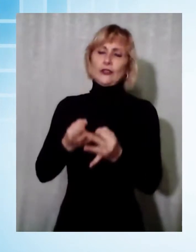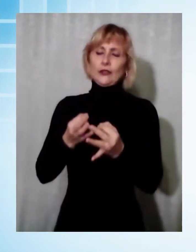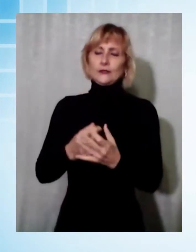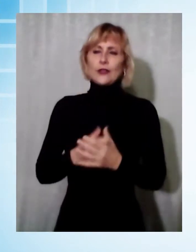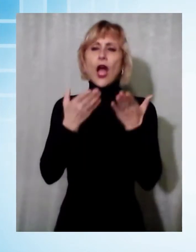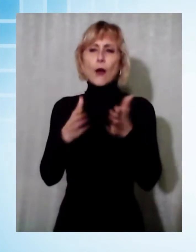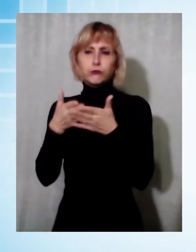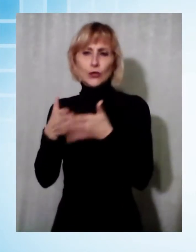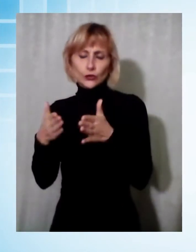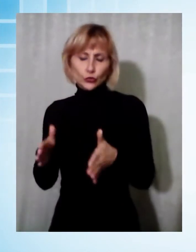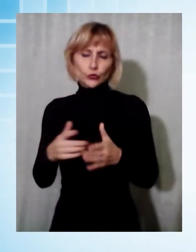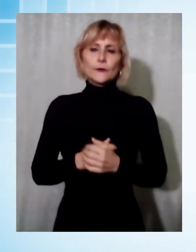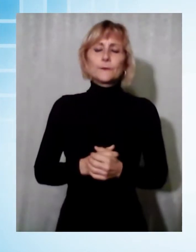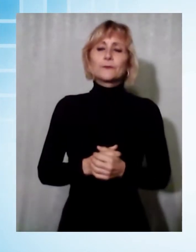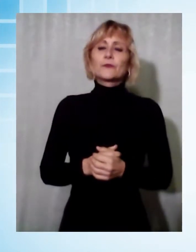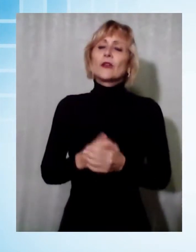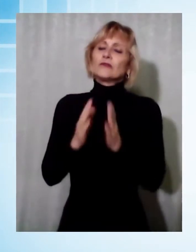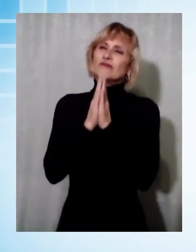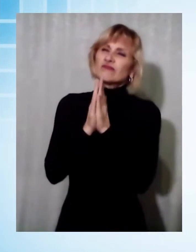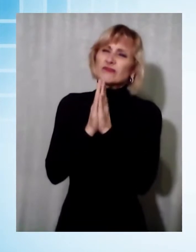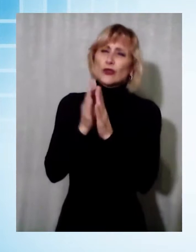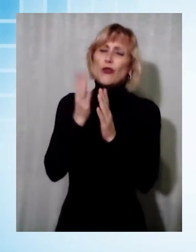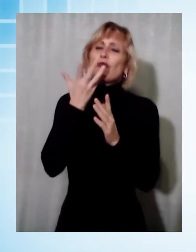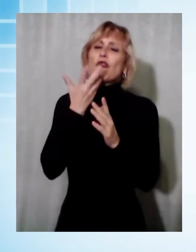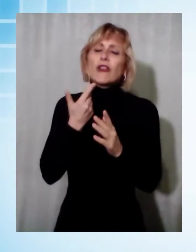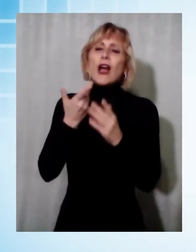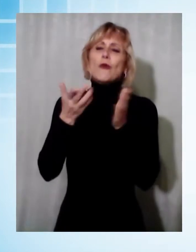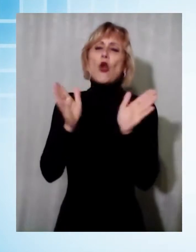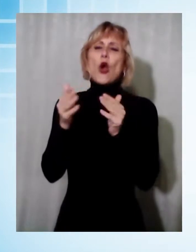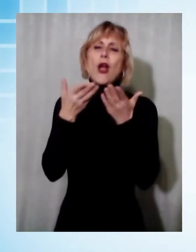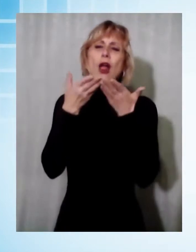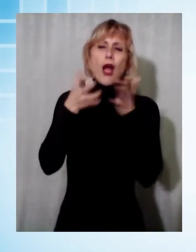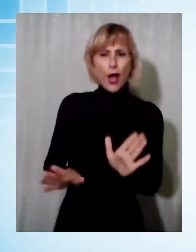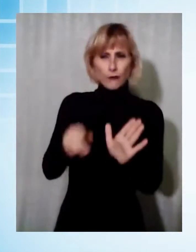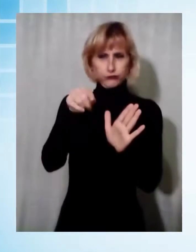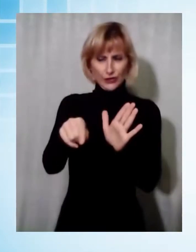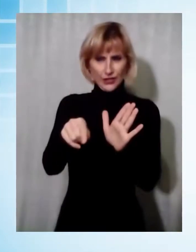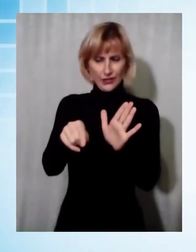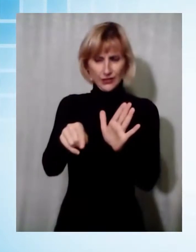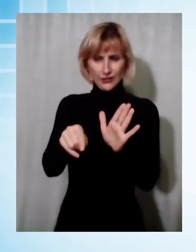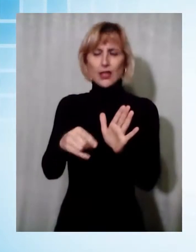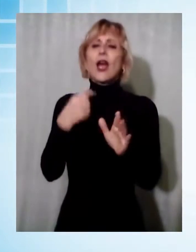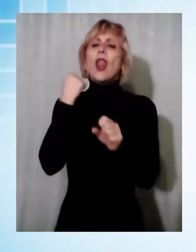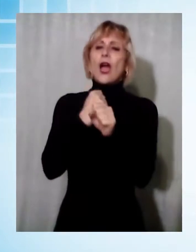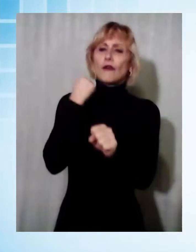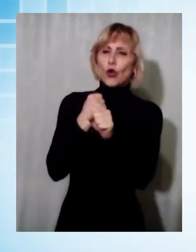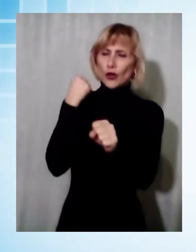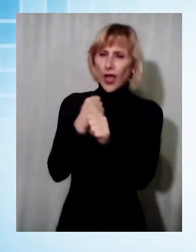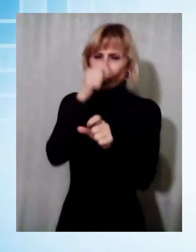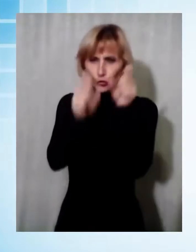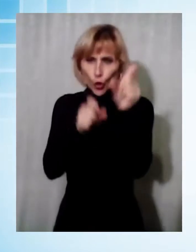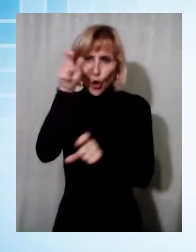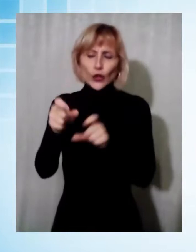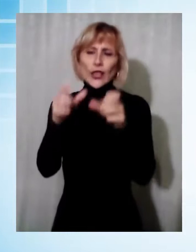convivere, fateci riaprire i nostri locali. Questo è lo slogan degli imprenditori e dei lavoratori che si sono ritrovati in piazza